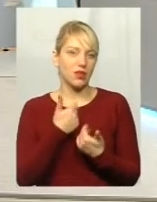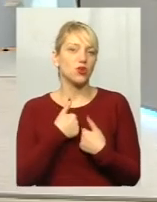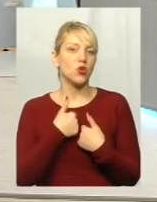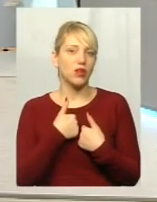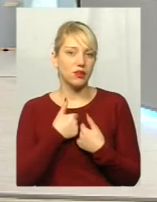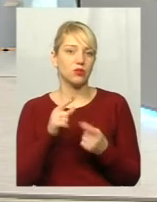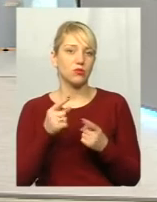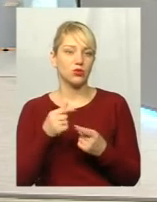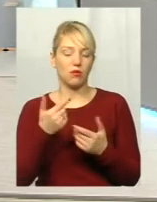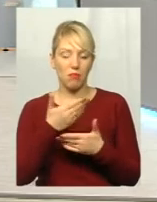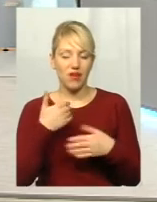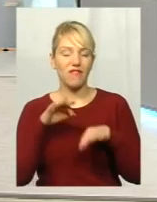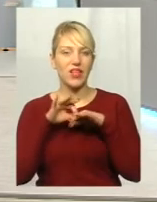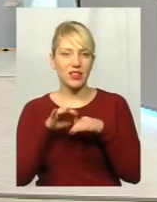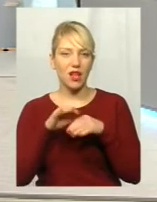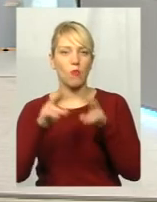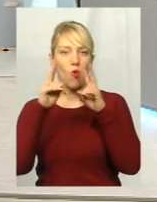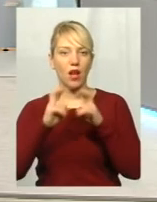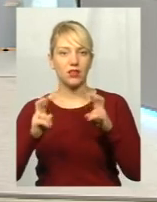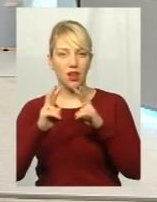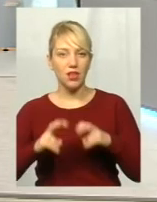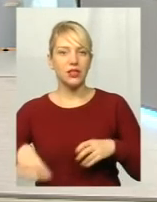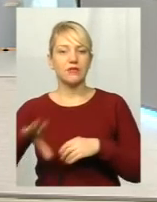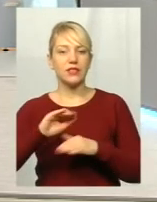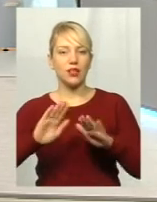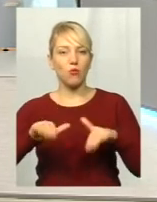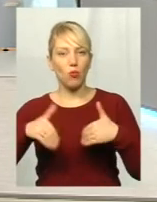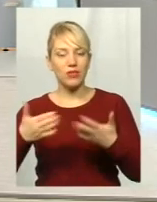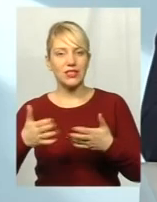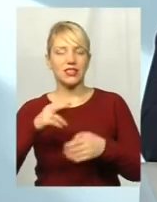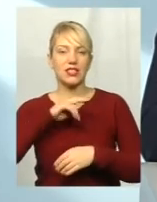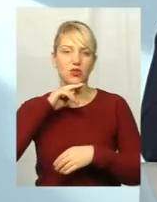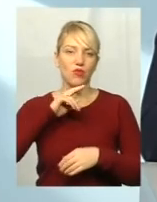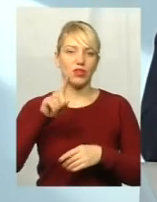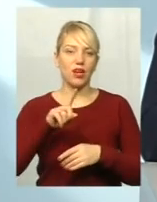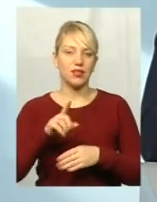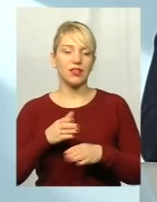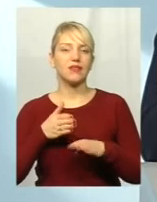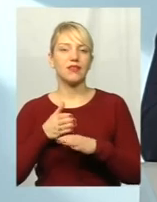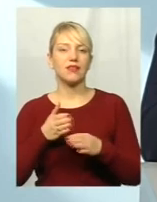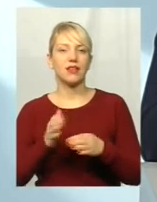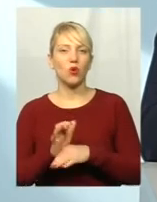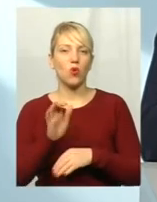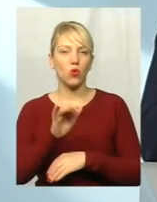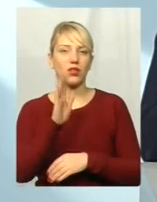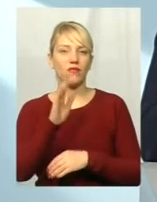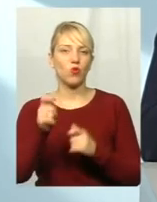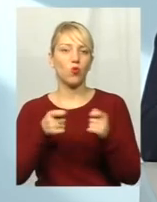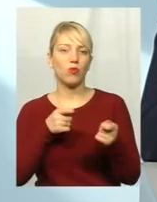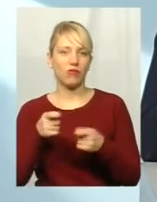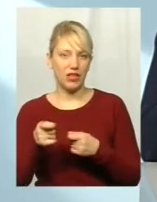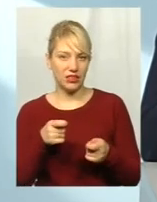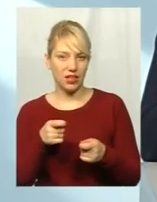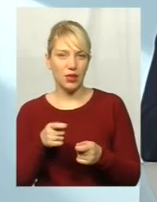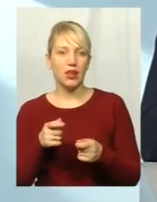на сьогоднішній день ведемо аналіз всіх пропозицій і зауважень, які надходять до управління. Тому,